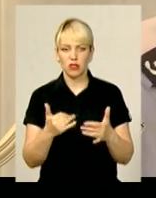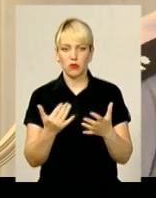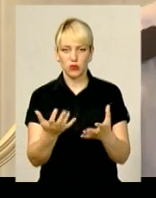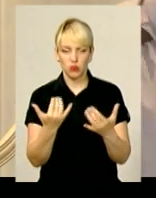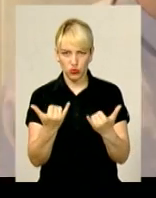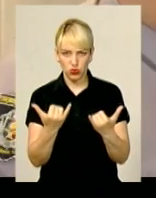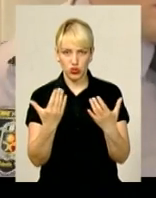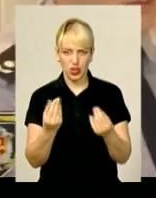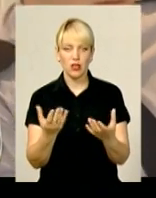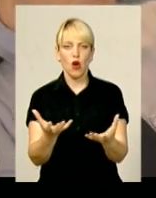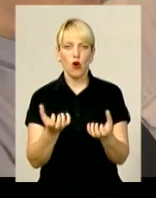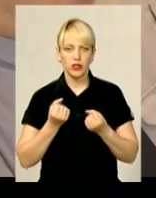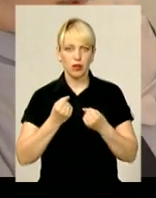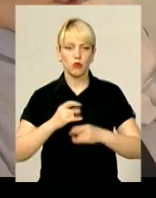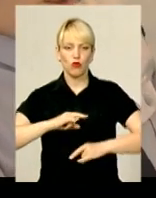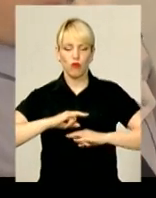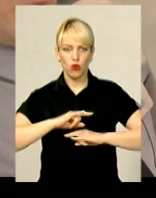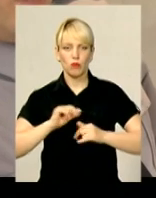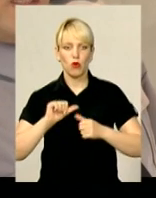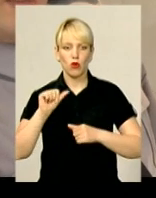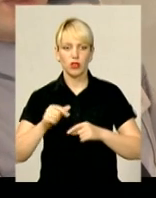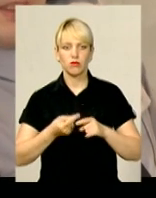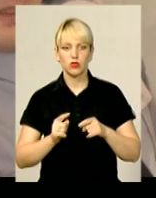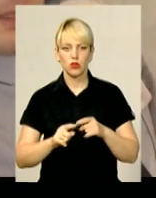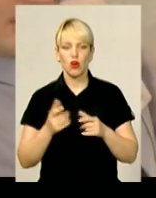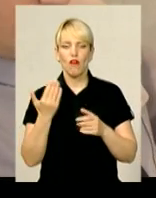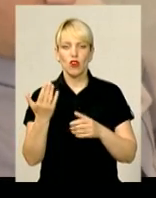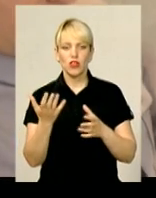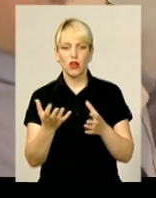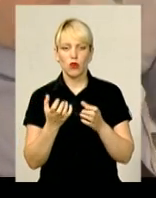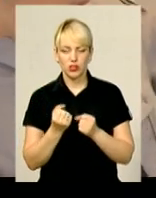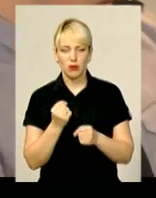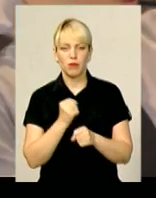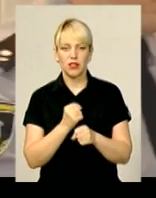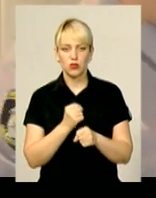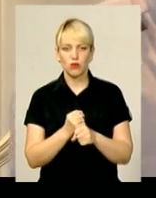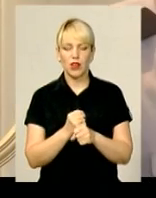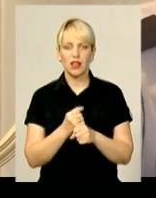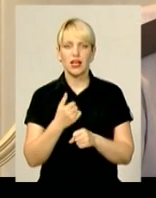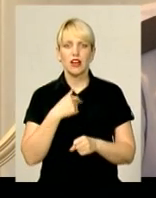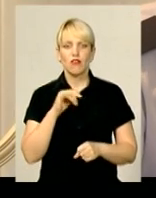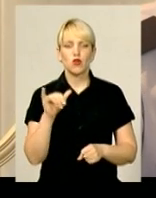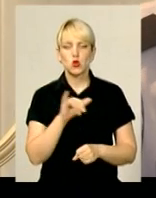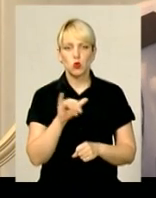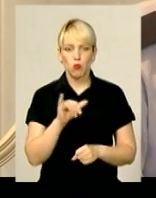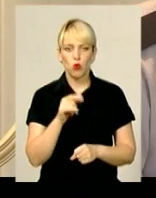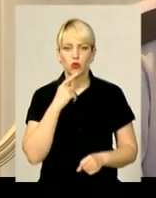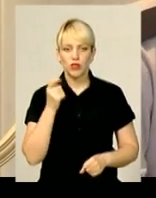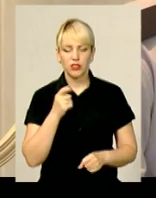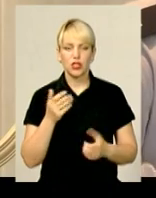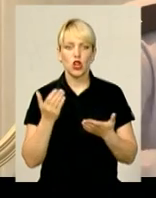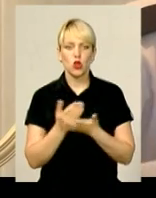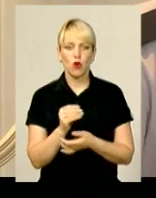форму. Крім цього, вони отримали, працювали на скадрі суботу, неділю, отримали посвідчення вже нового зразка